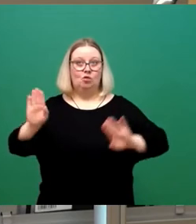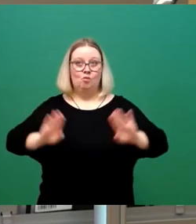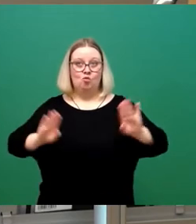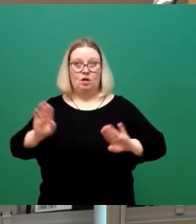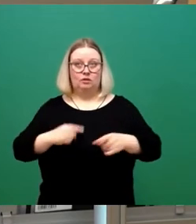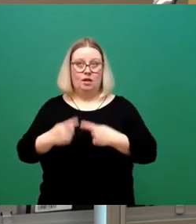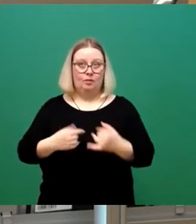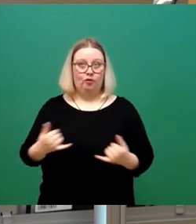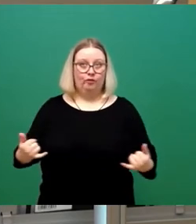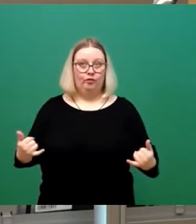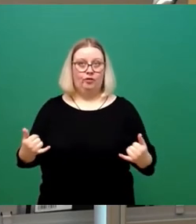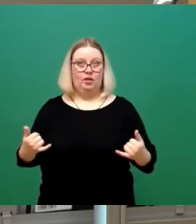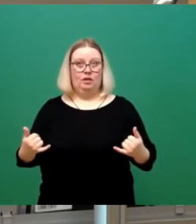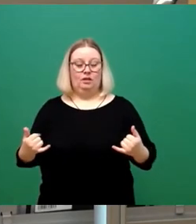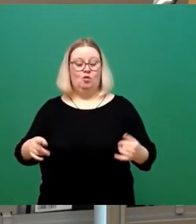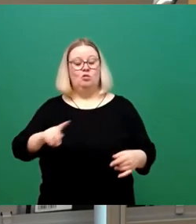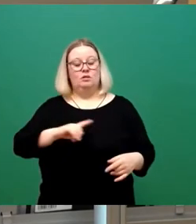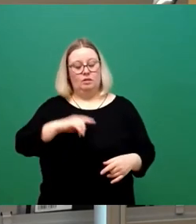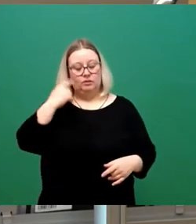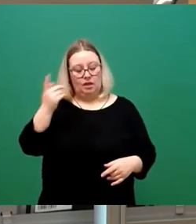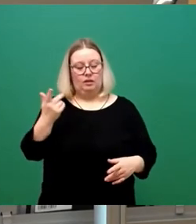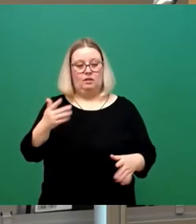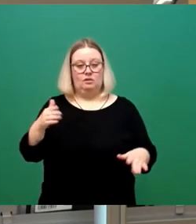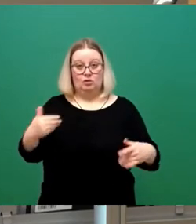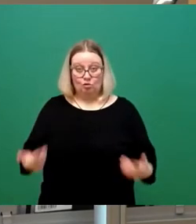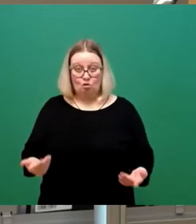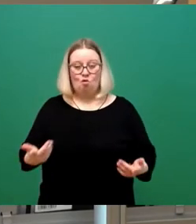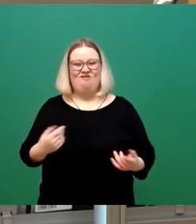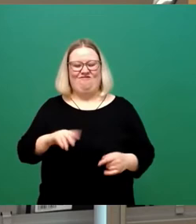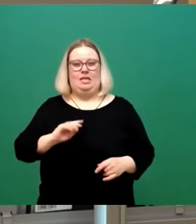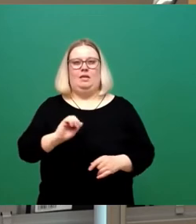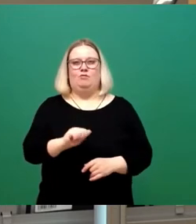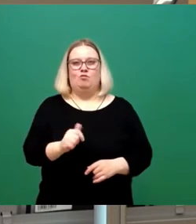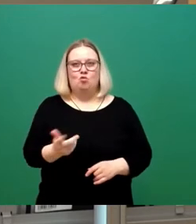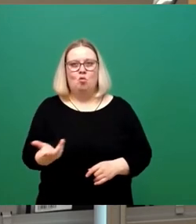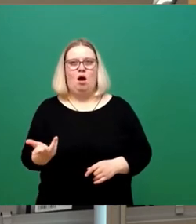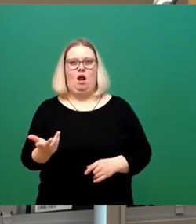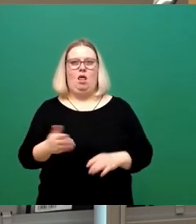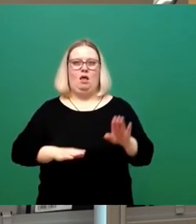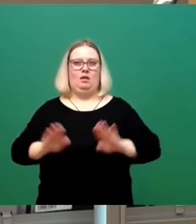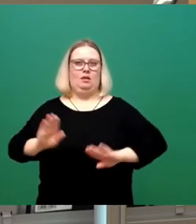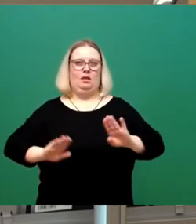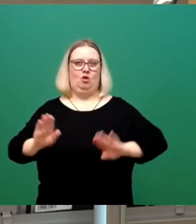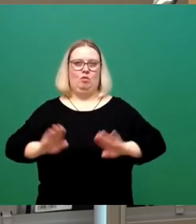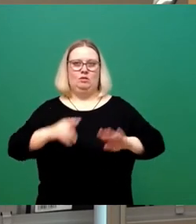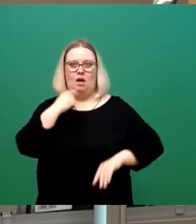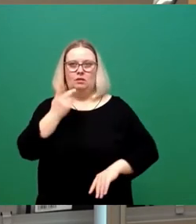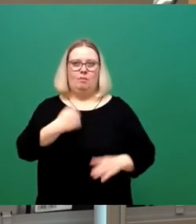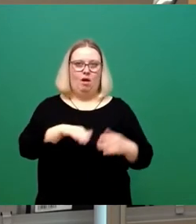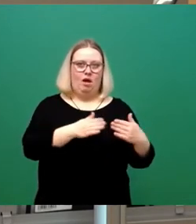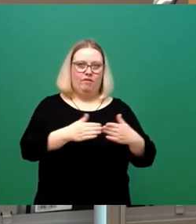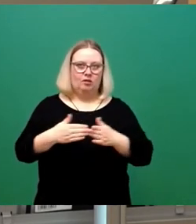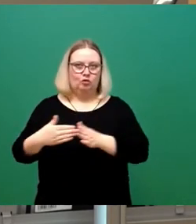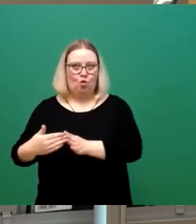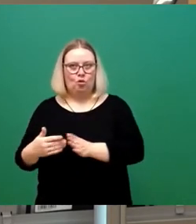umgegangen wird. Und ich halte das für fahrlässig. Unsere plurale Demokratie lebt doch davon, dass mehrere Fraktionen sich miteinander